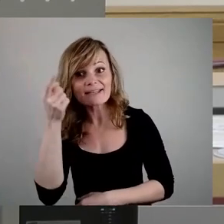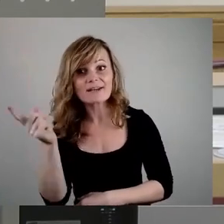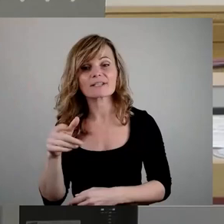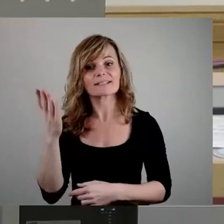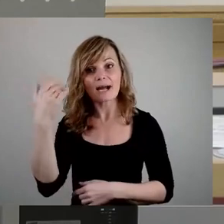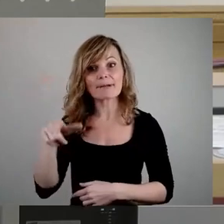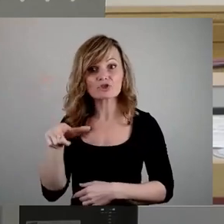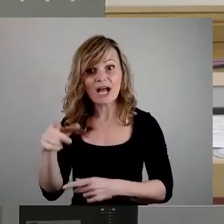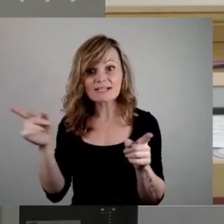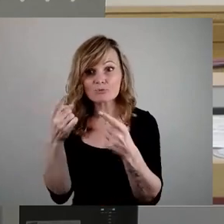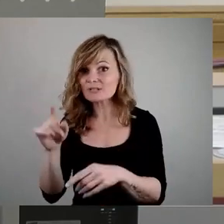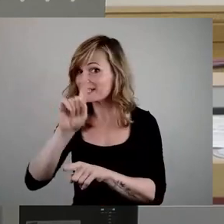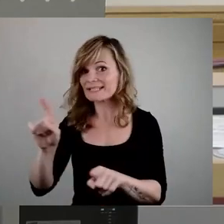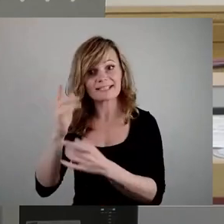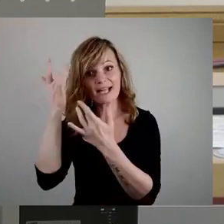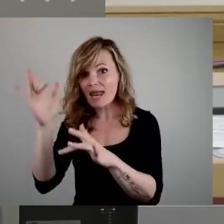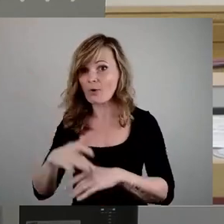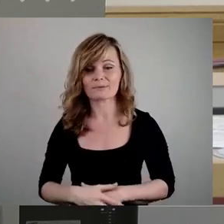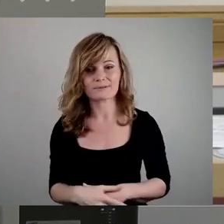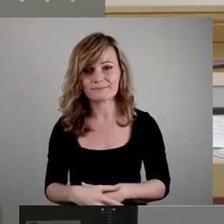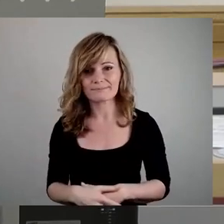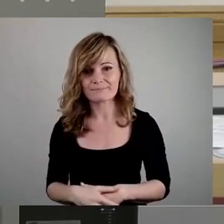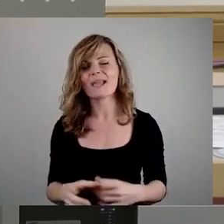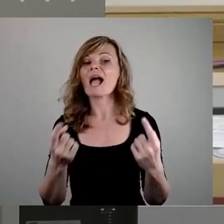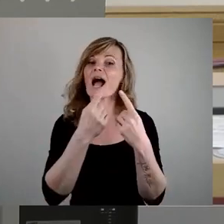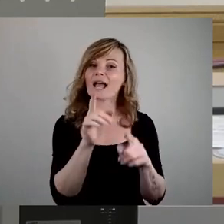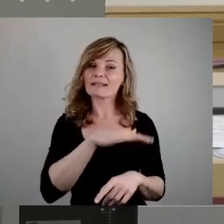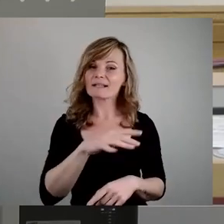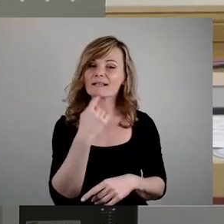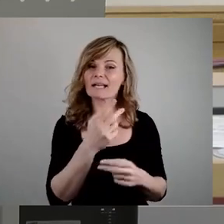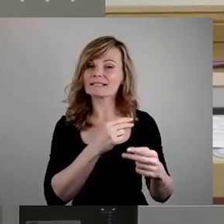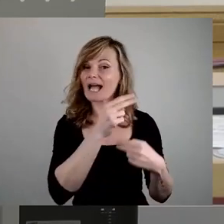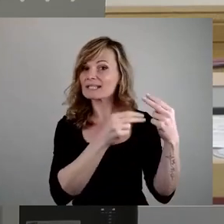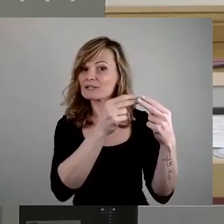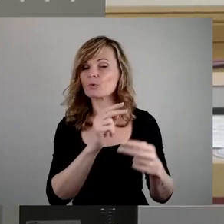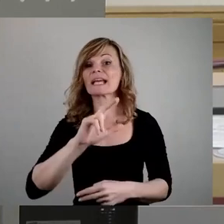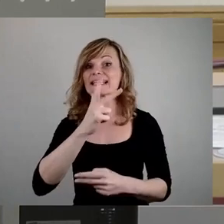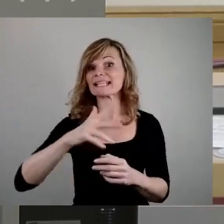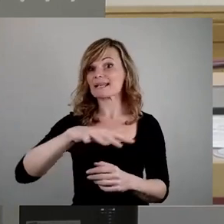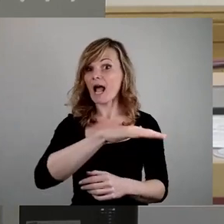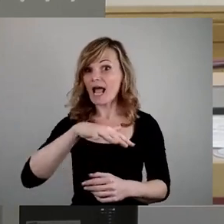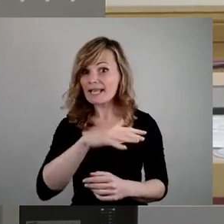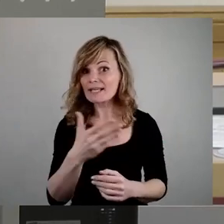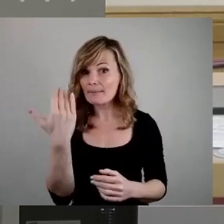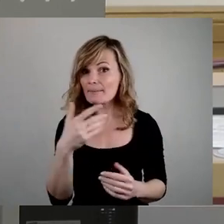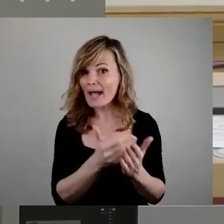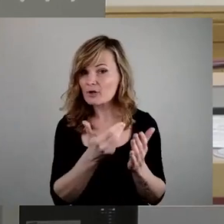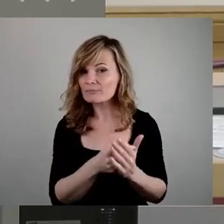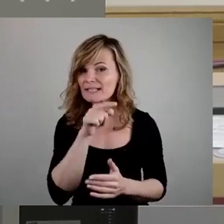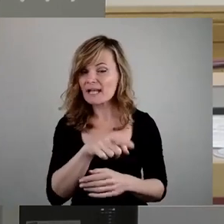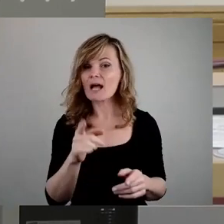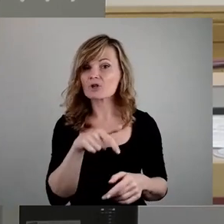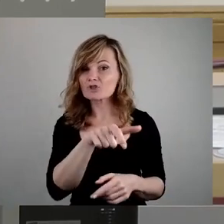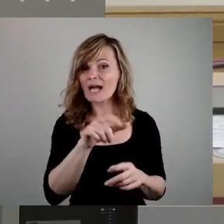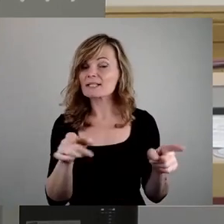faktisch nicht zugelassen. Und andere stehen offenbar in anderen Traditionen. Denn im Dritten Reich zum Beispiel waren Straßenmusikanten